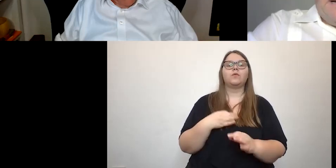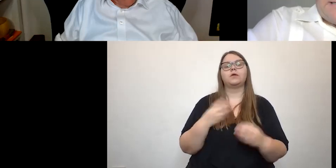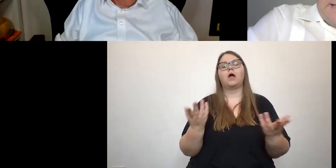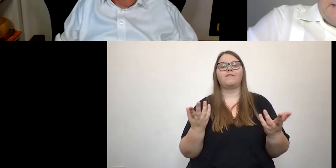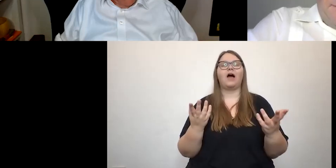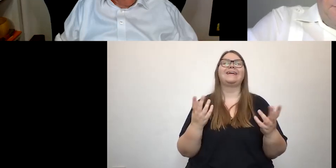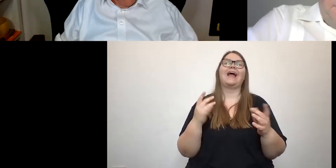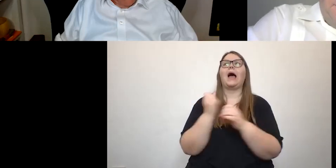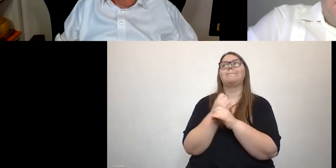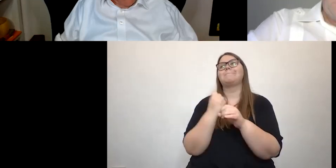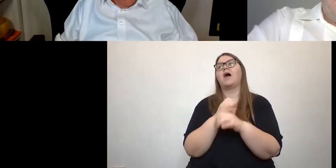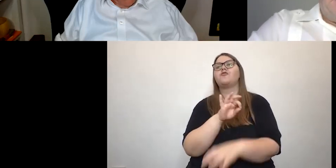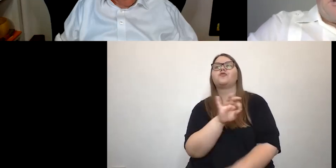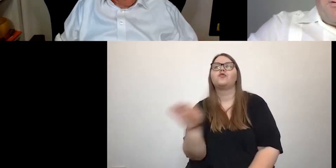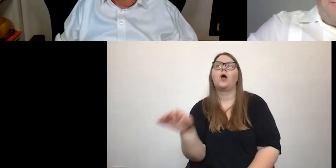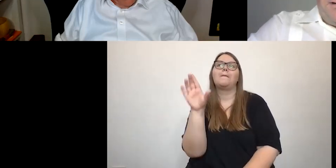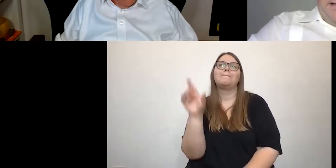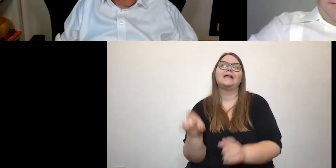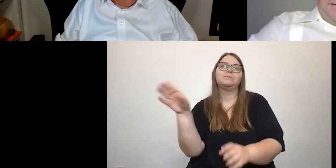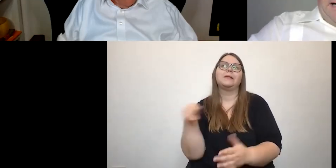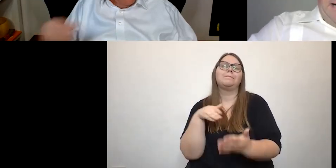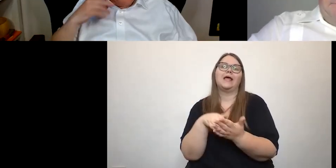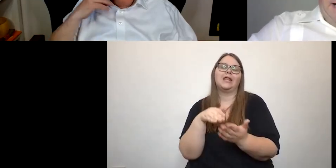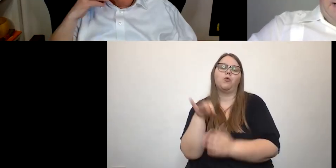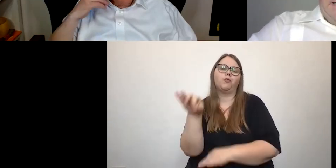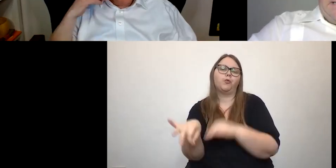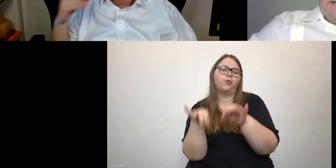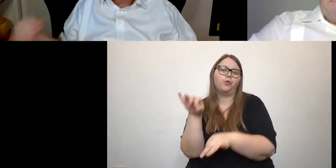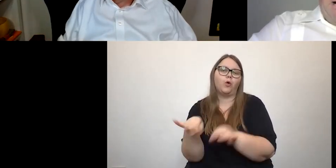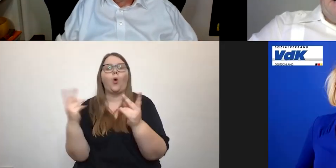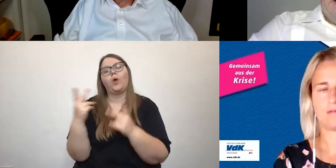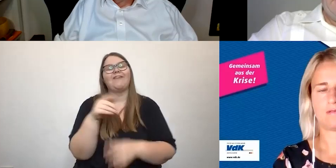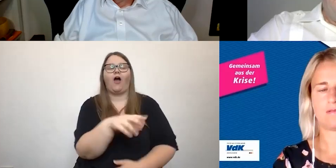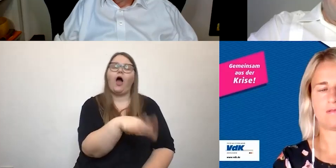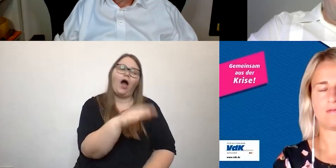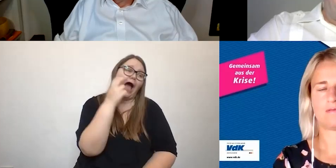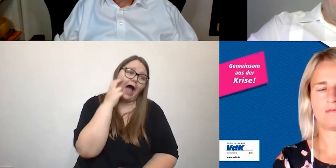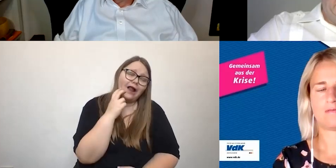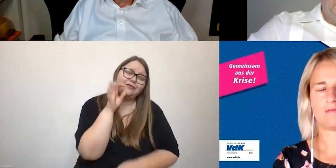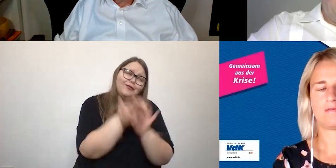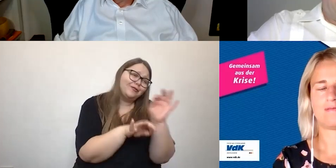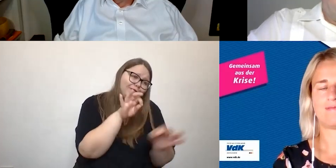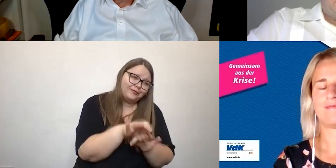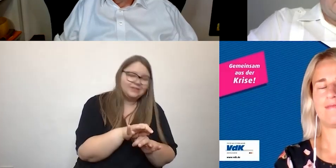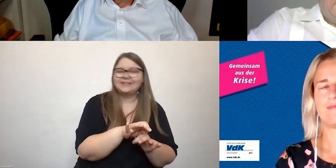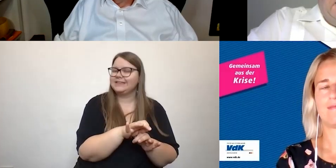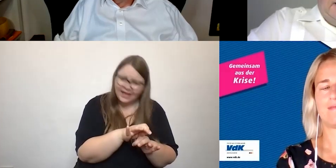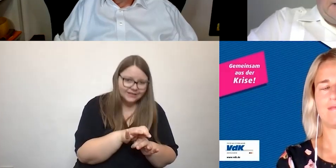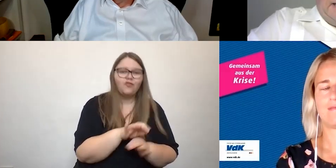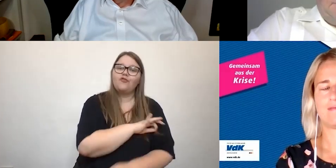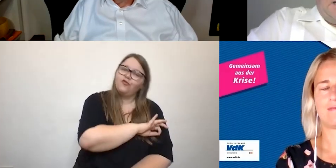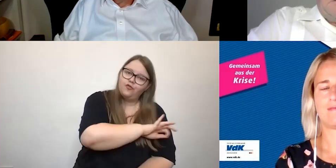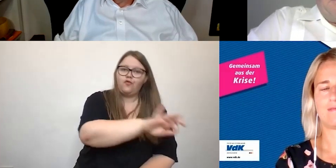irgendwas jetzt für Menschen mit Behinderung und auch für die armen Alten, das machen wir nicht, wir tun es für jeden und da muss es